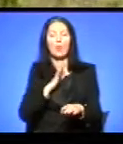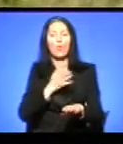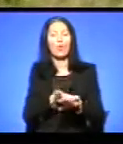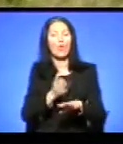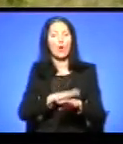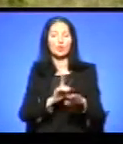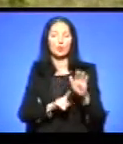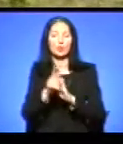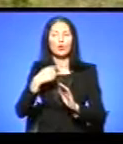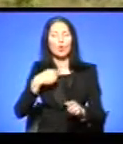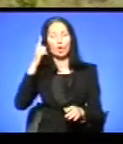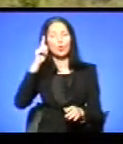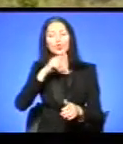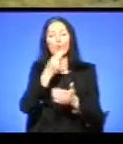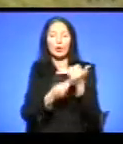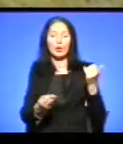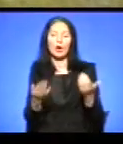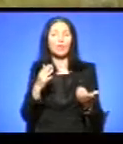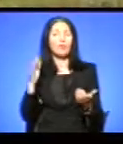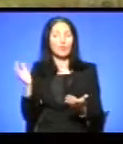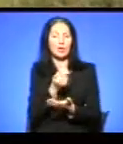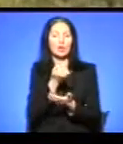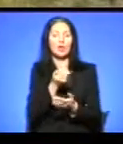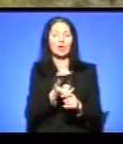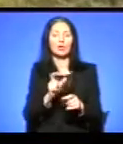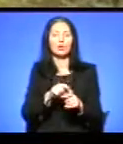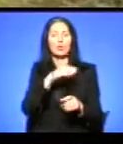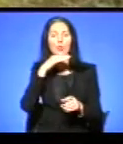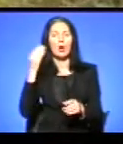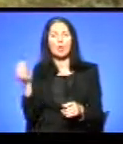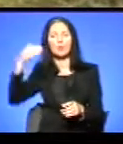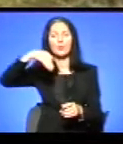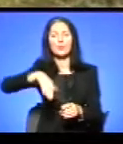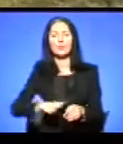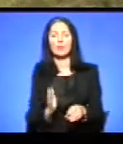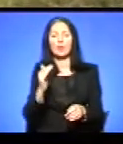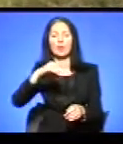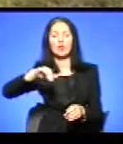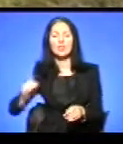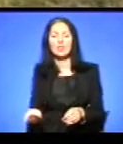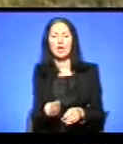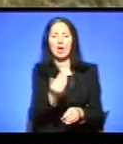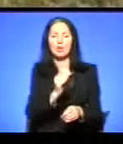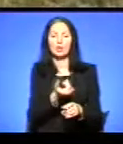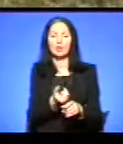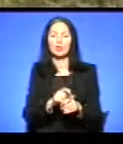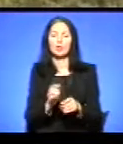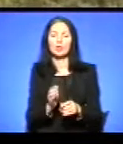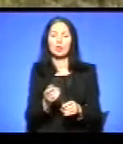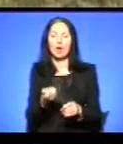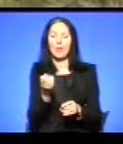проіграю. Але ні, виграла. Дуже багато напливів і ями. Там мало горок.